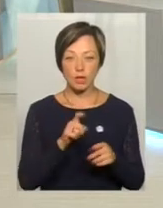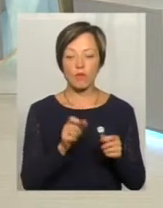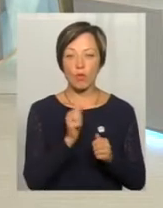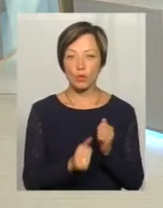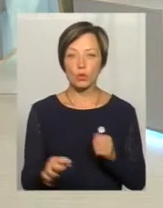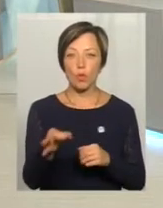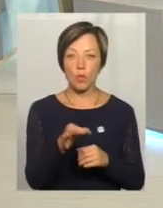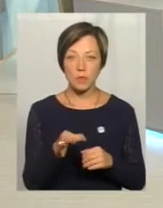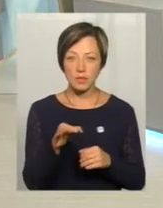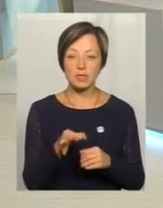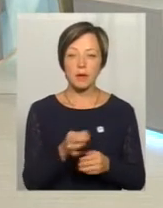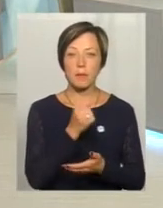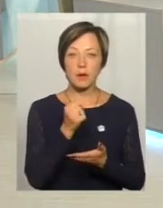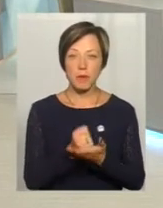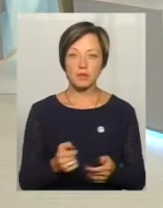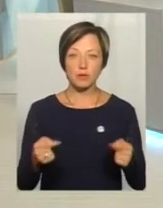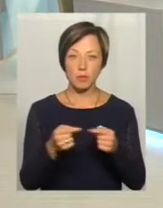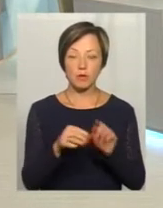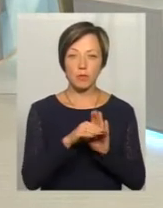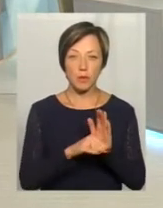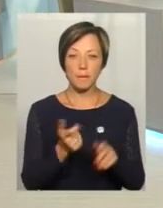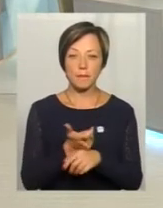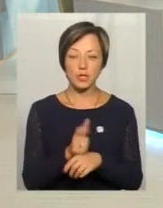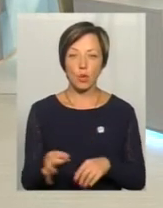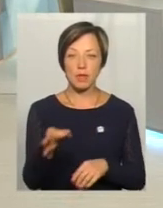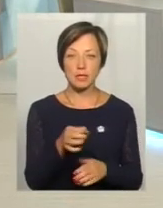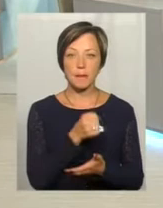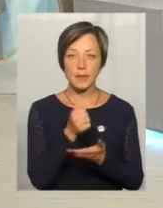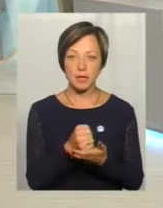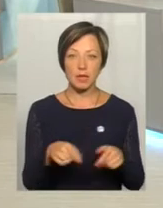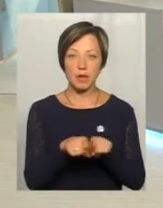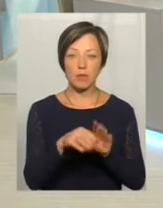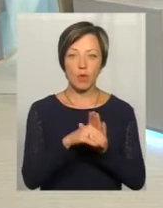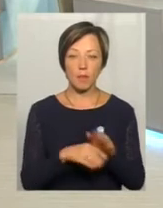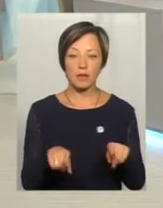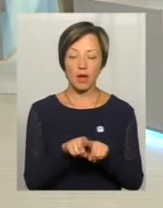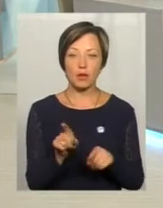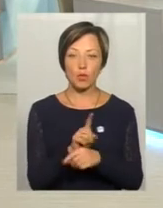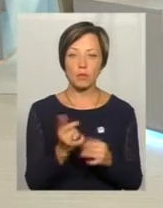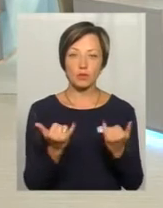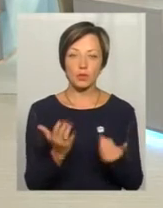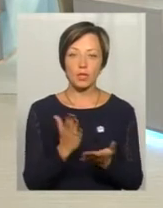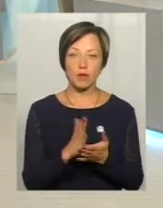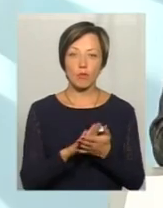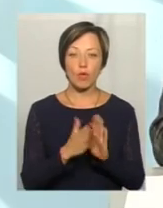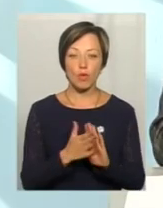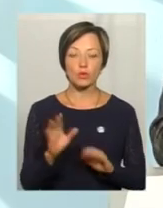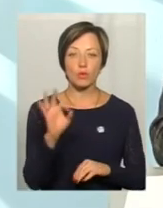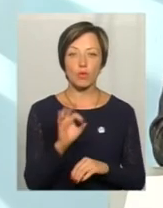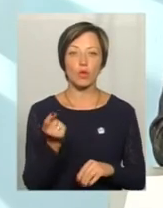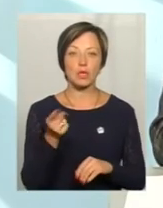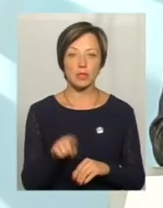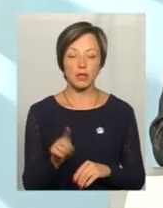області приймається відповідна програма. Я знаю, що більшість областей прийняти тільки програми. Тому і така норма є сьогодні в положенні про те, що